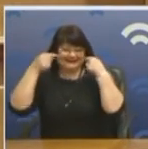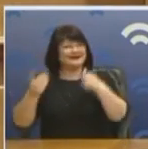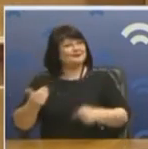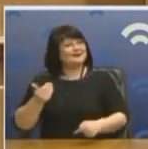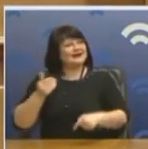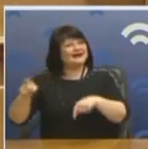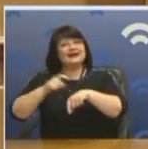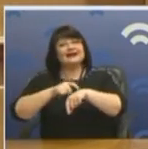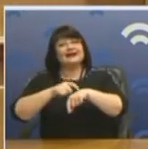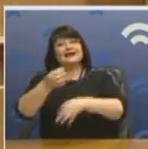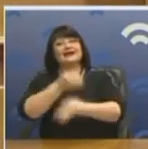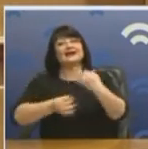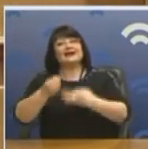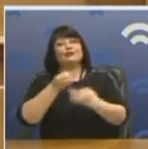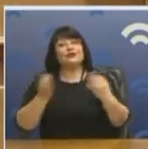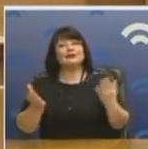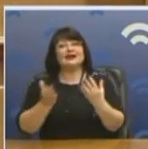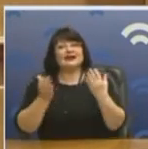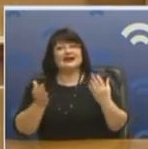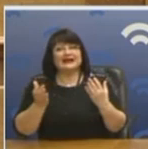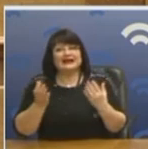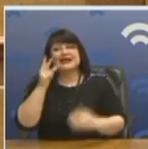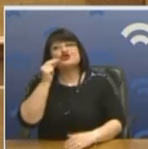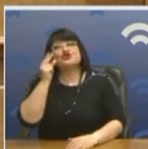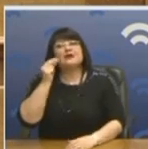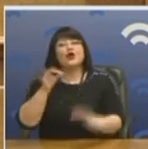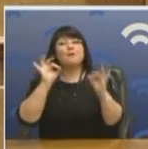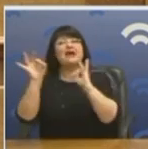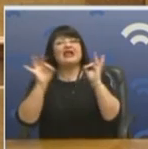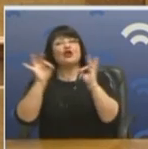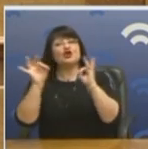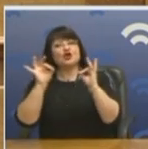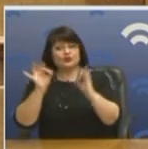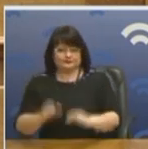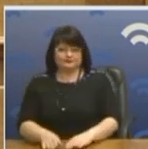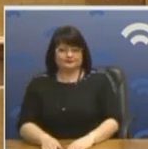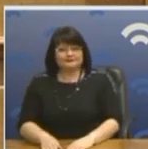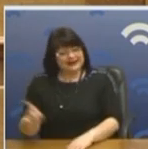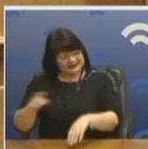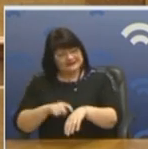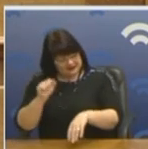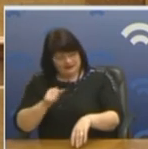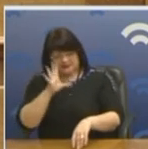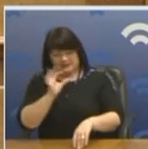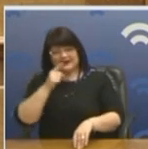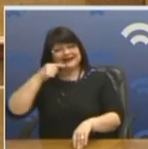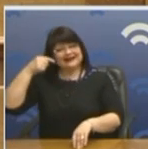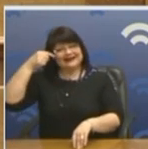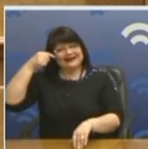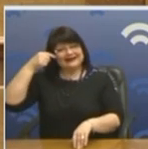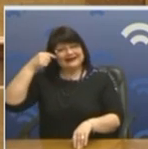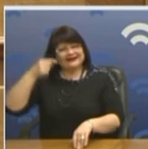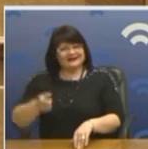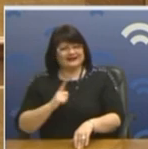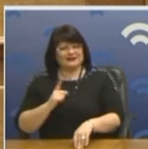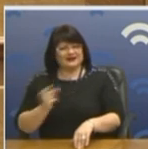ώρα που μιλήσατε για το Μοκεδονικό. Για το Σκοπιανό, είπα ασφιετός. Ξέρετε, χαμογέλασα. Γιατί δεν περίμενα ποτέ από τη Νέα